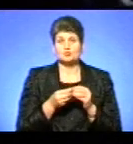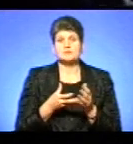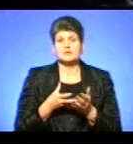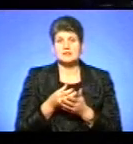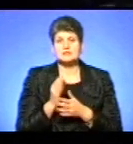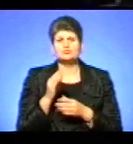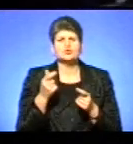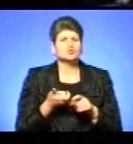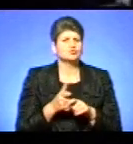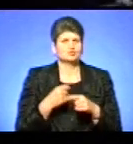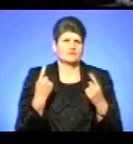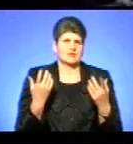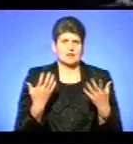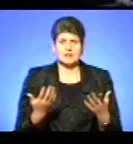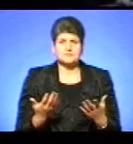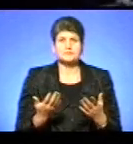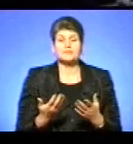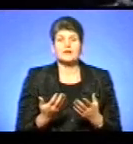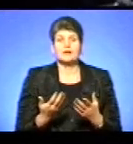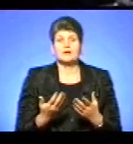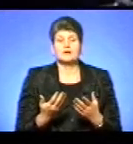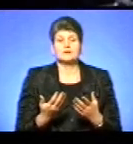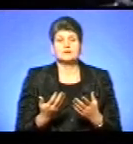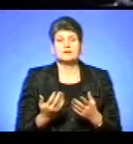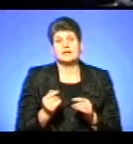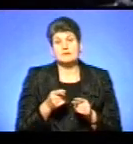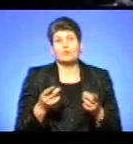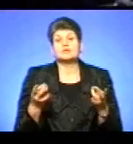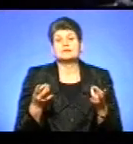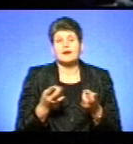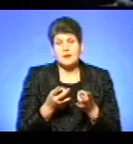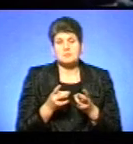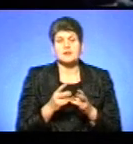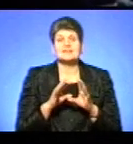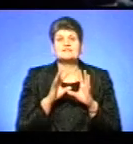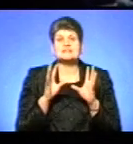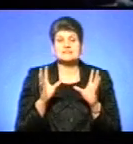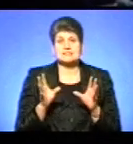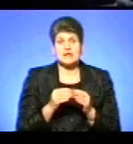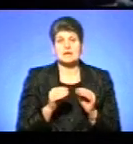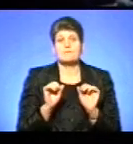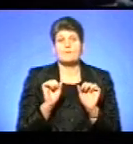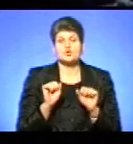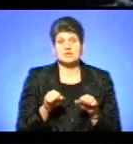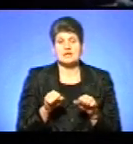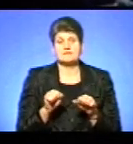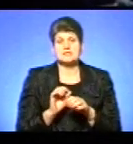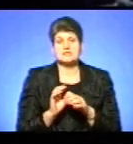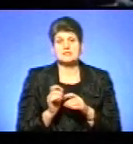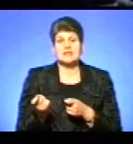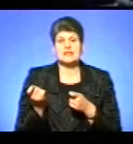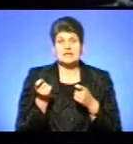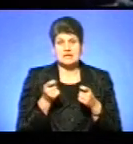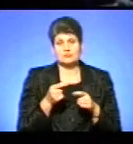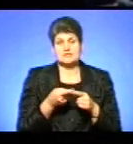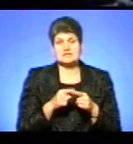буде дуже велика. І, власне, потреба і взагалі можливість імпорту вже практично